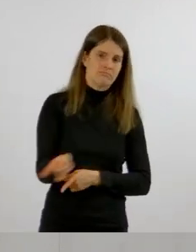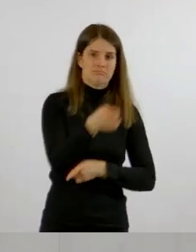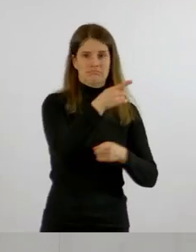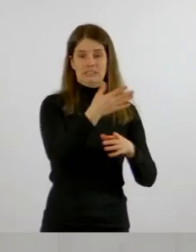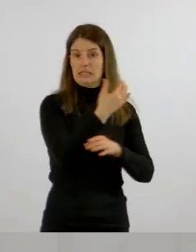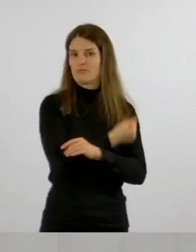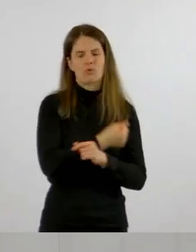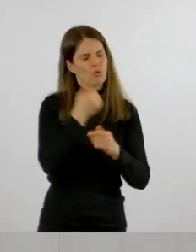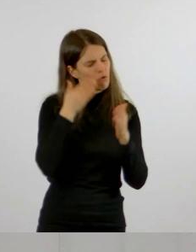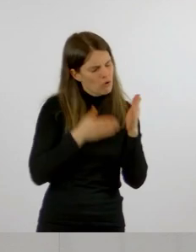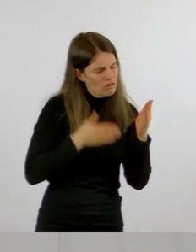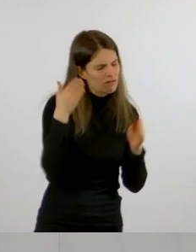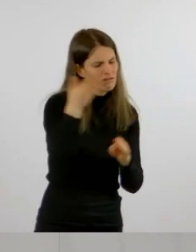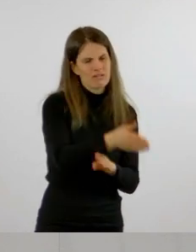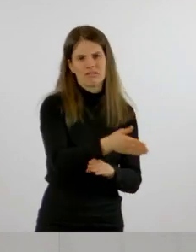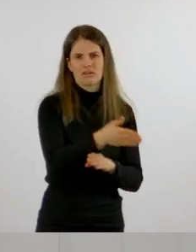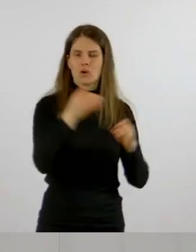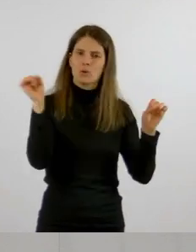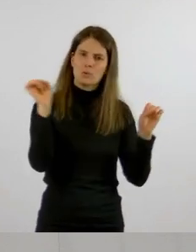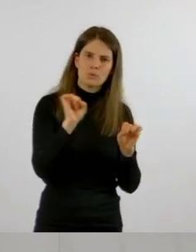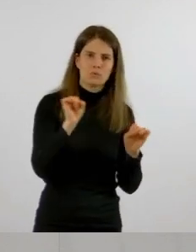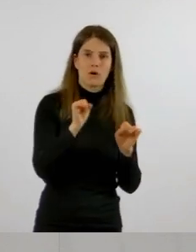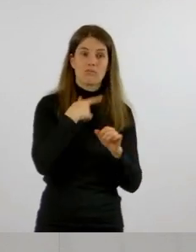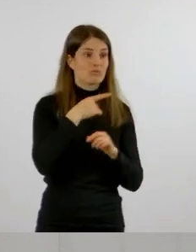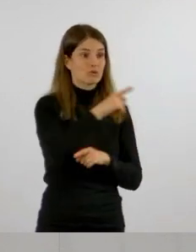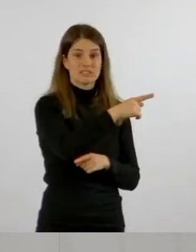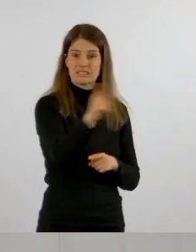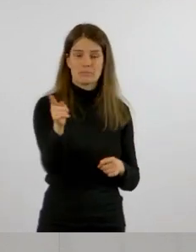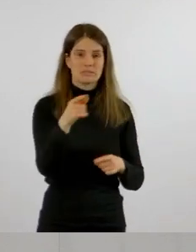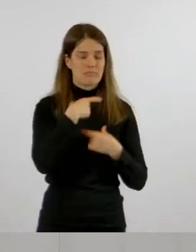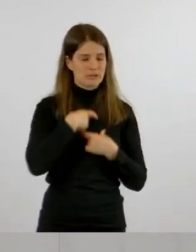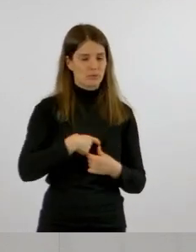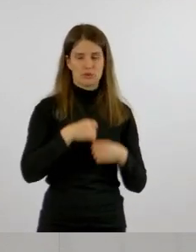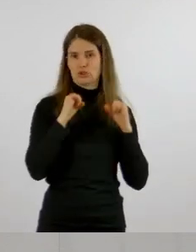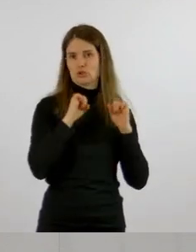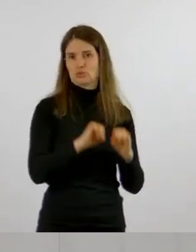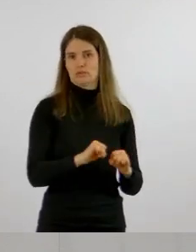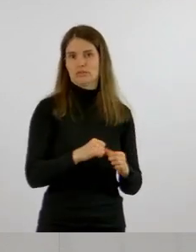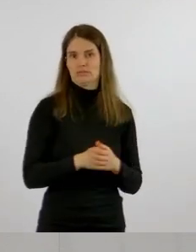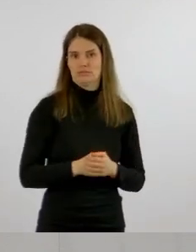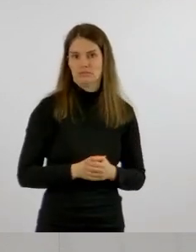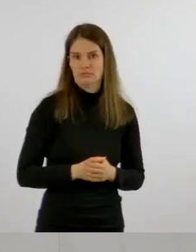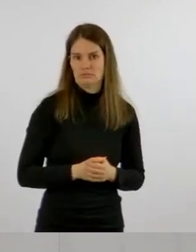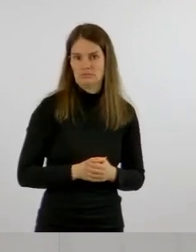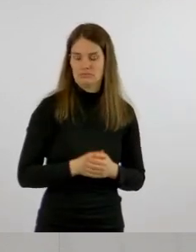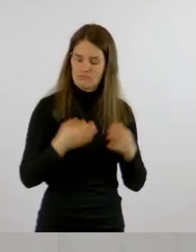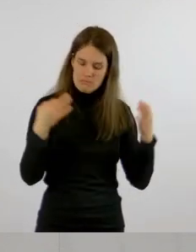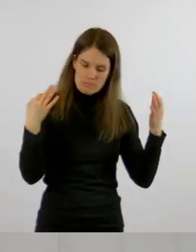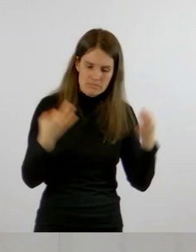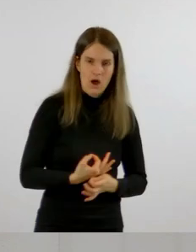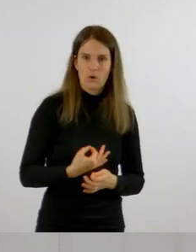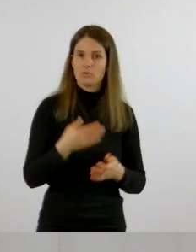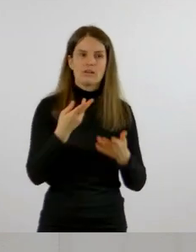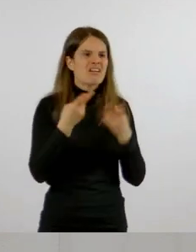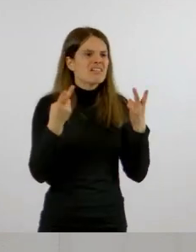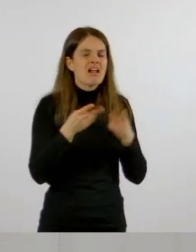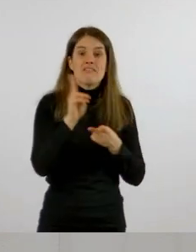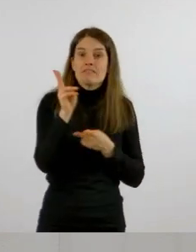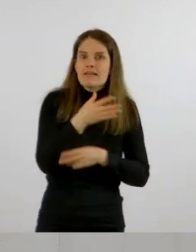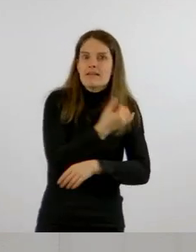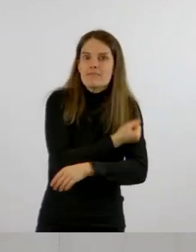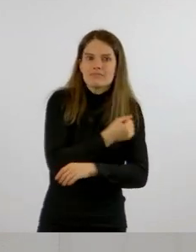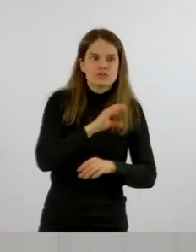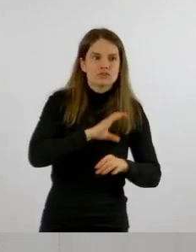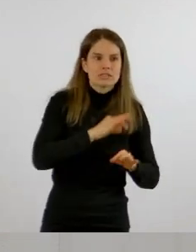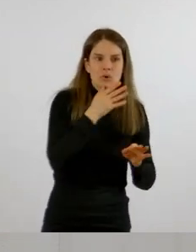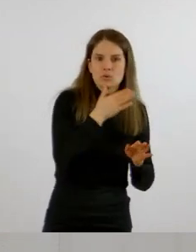die Impfung wahrnehmen. Das trägt unbedingt auch zum persönlichen Schutz bei und auch zu dem Schutz, für den es noch keine Impfmöglichkeit gibt. Das sind